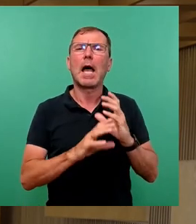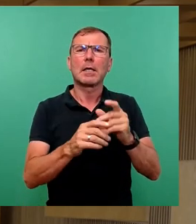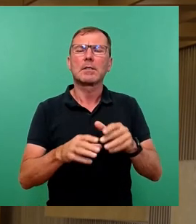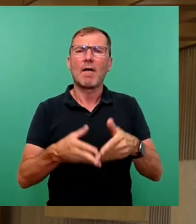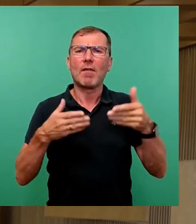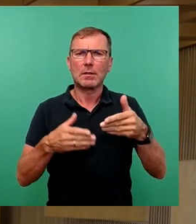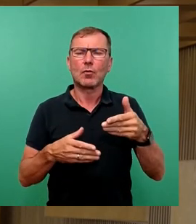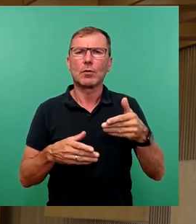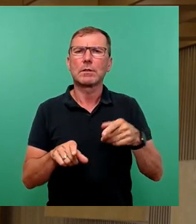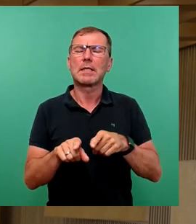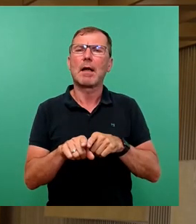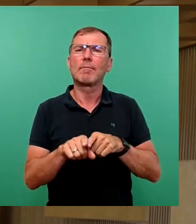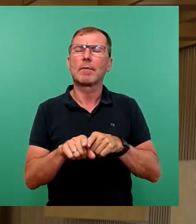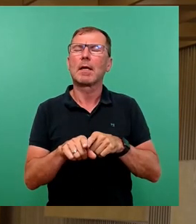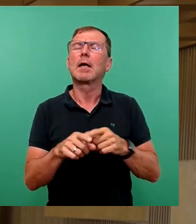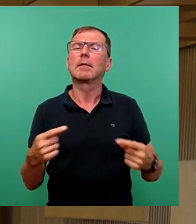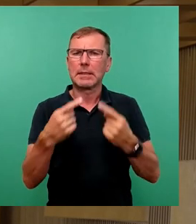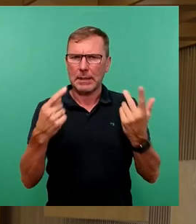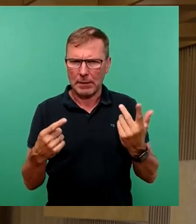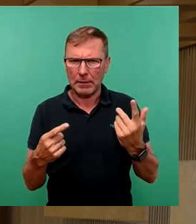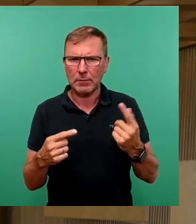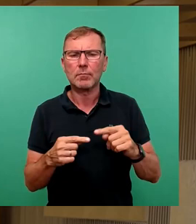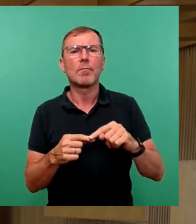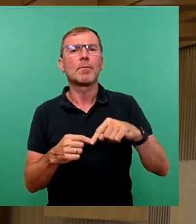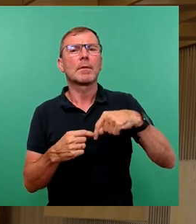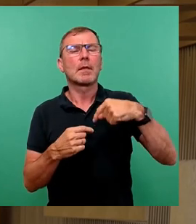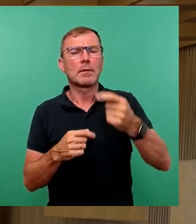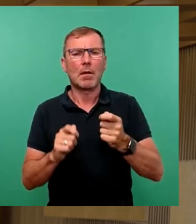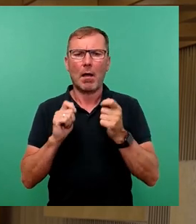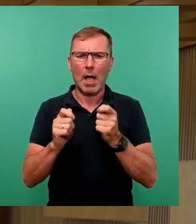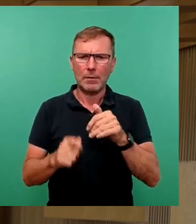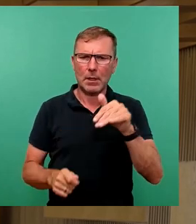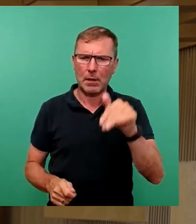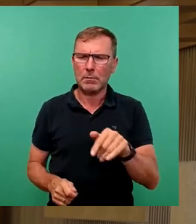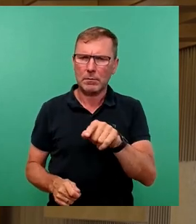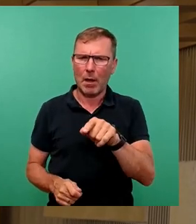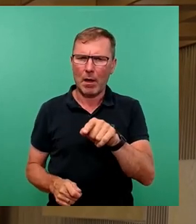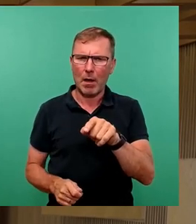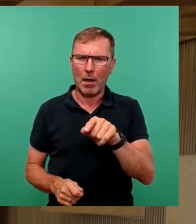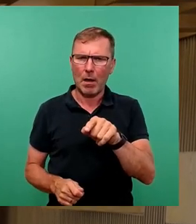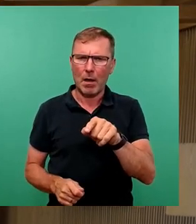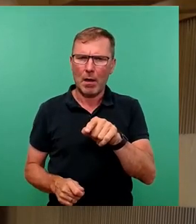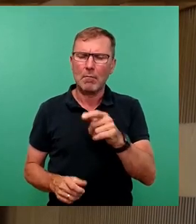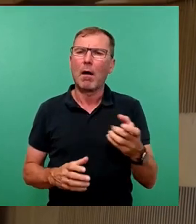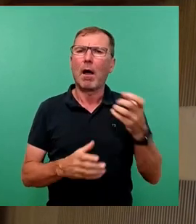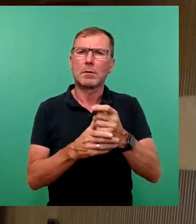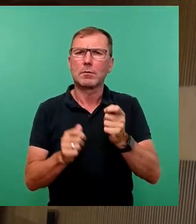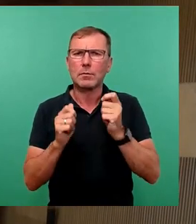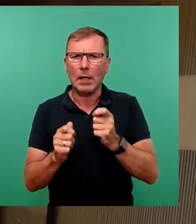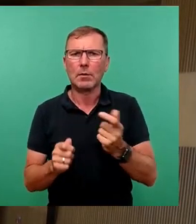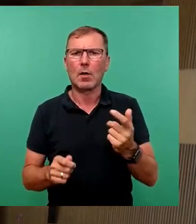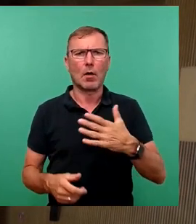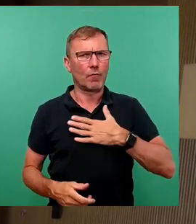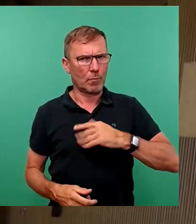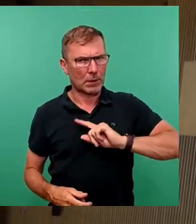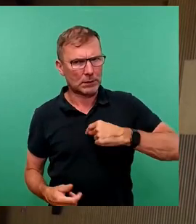die Sie es nennen, Fraktion. Danach gibt es Anträge, die ein Ersetzungsantrag von mir selbst,